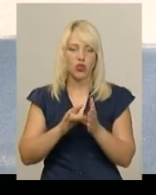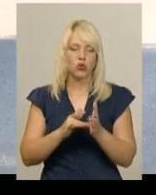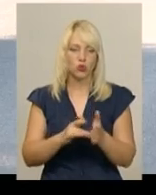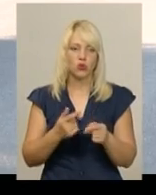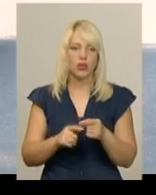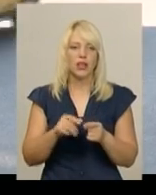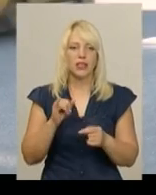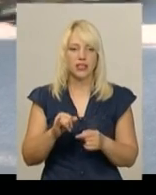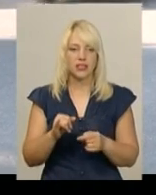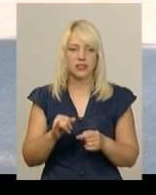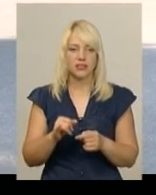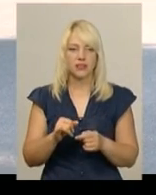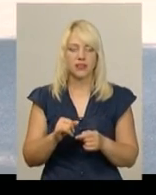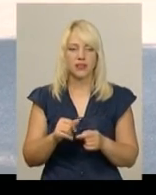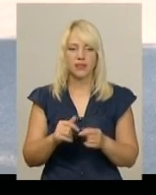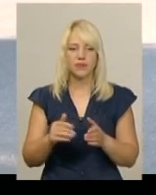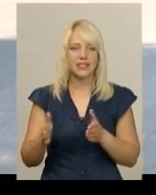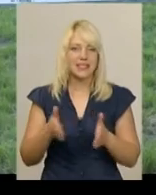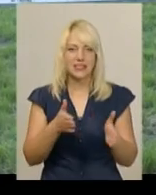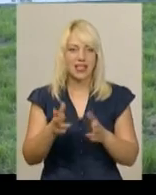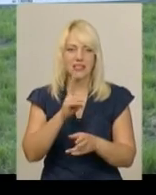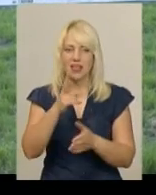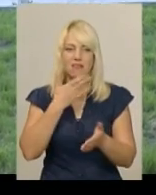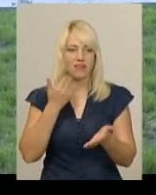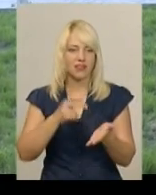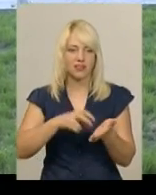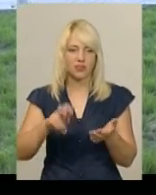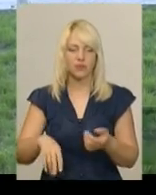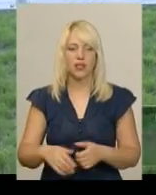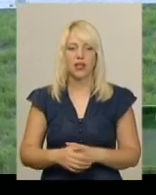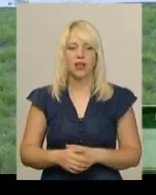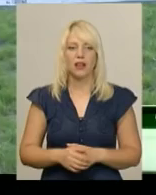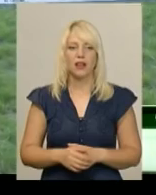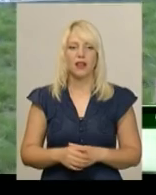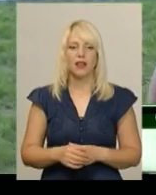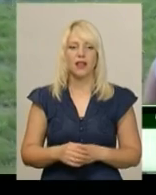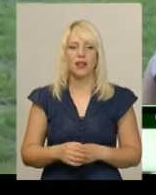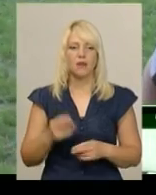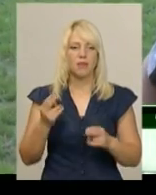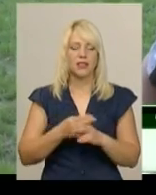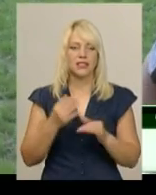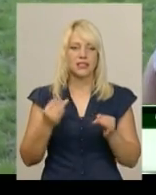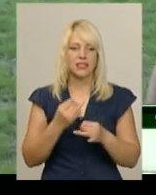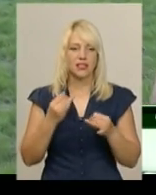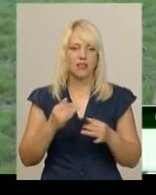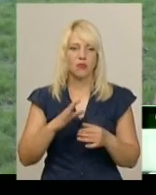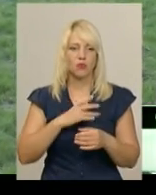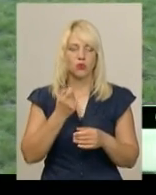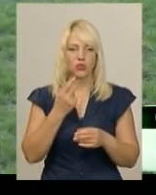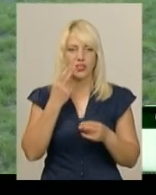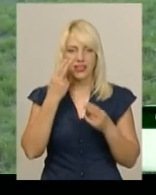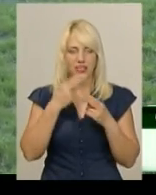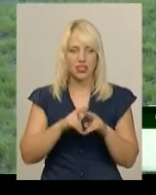організатор Олександр Галкін, ніхто не зійшов». «Це без цікавинок, трохи там у нас були технічні